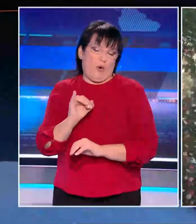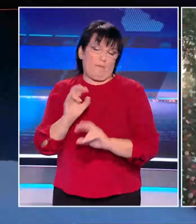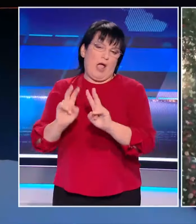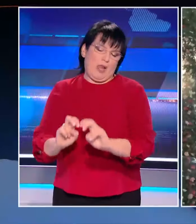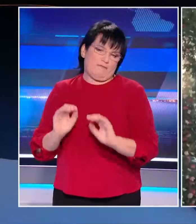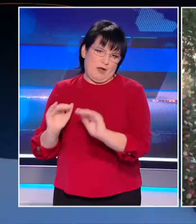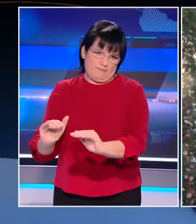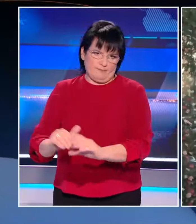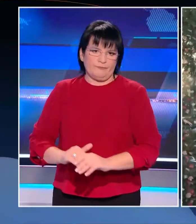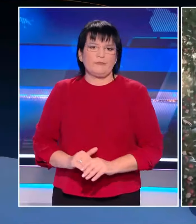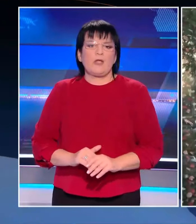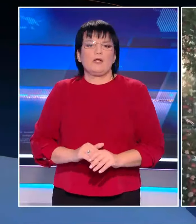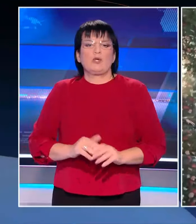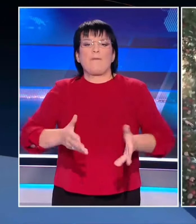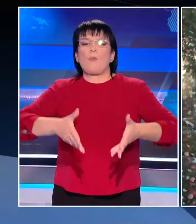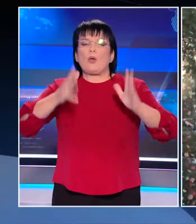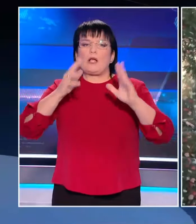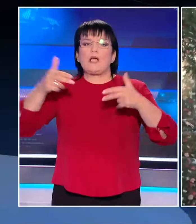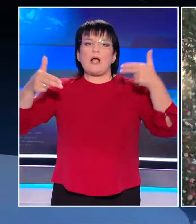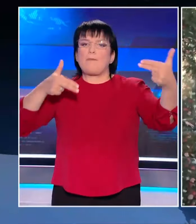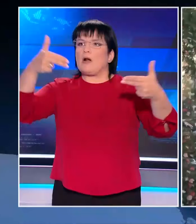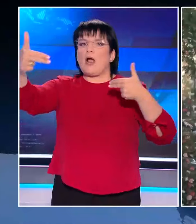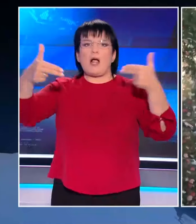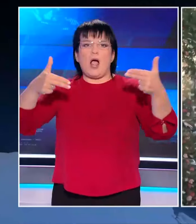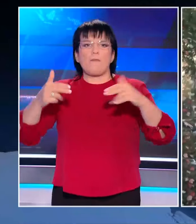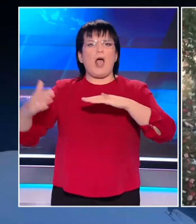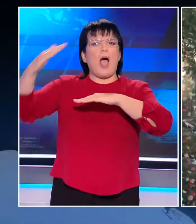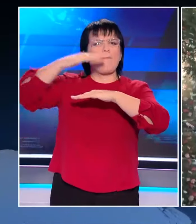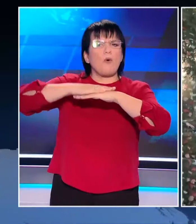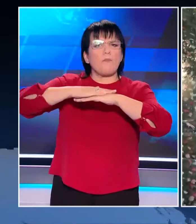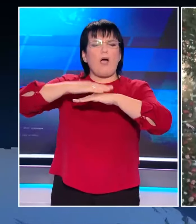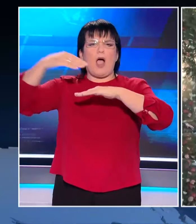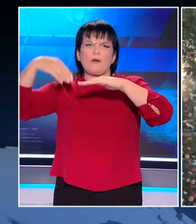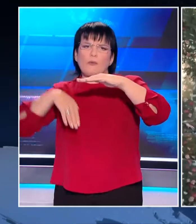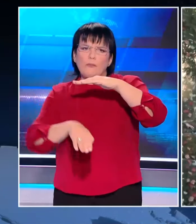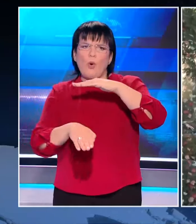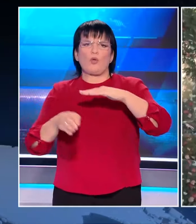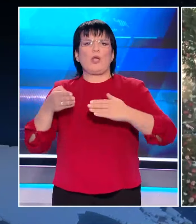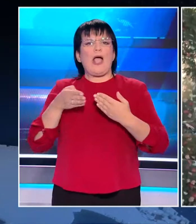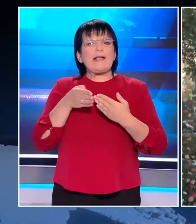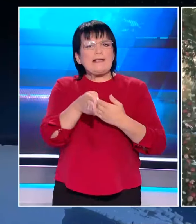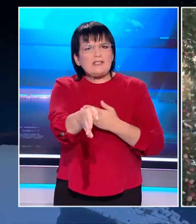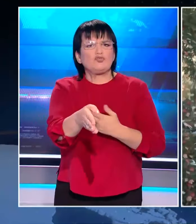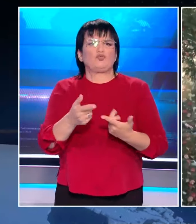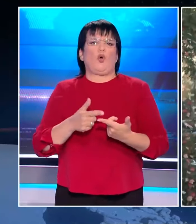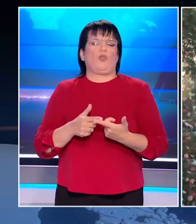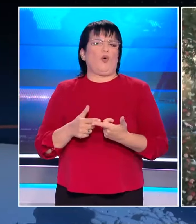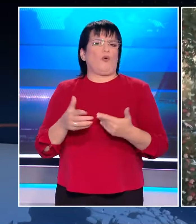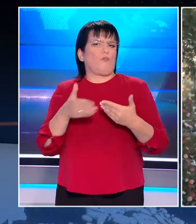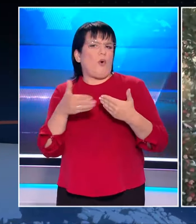ένας λόγος που η πολυκατοικία έχει βάλει κάμερας και στην ταράτσα πάνω και εδώ πέρα και μέσα στην είσοδο και απ' έξω της νίστο για να